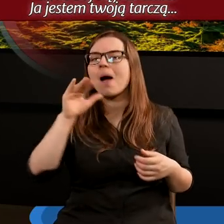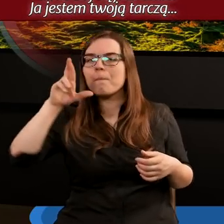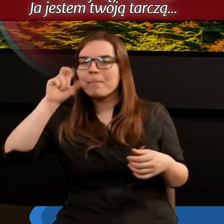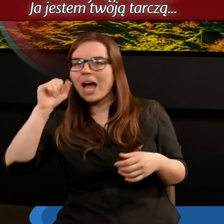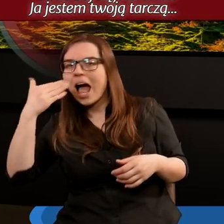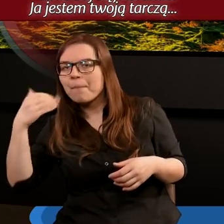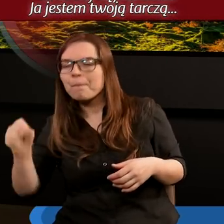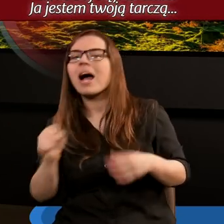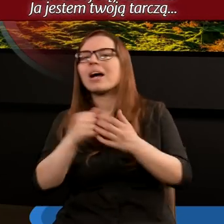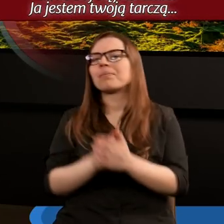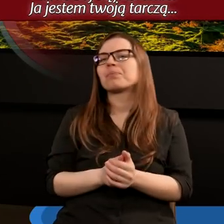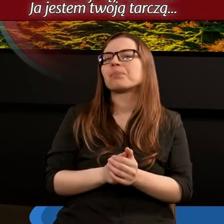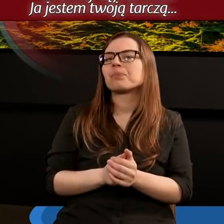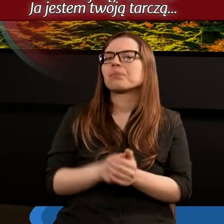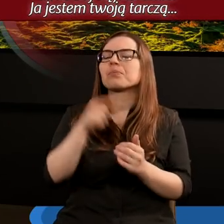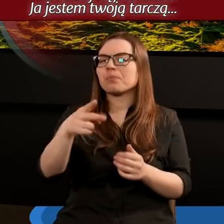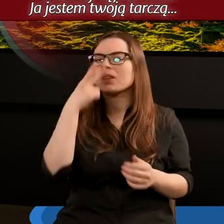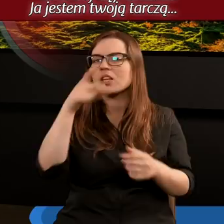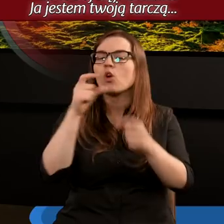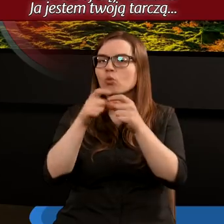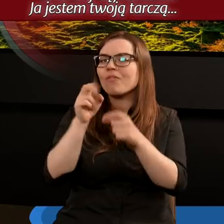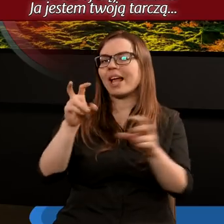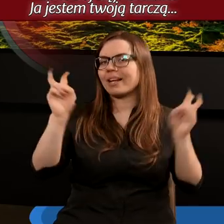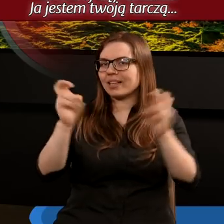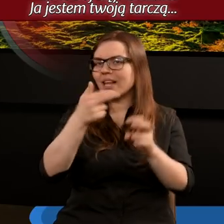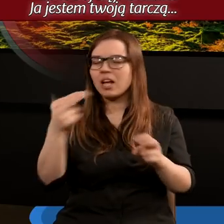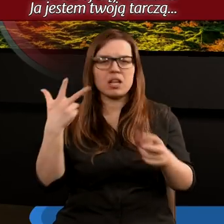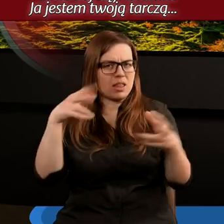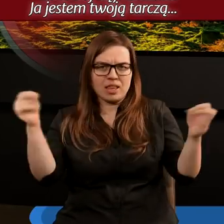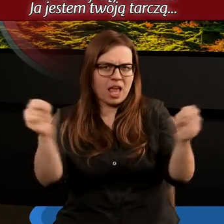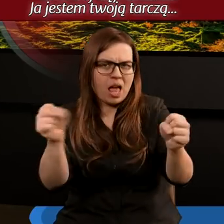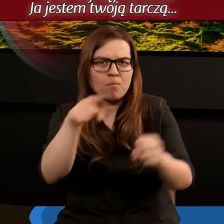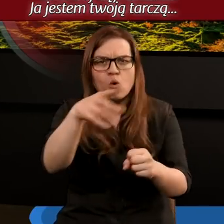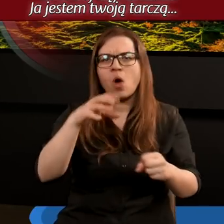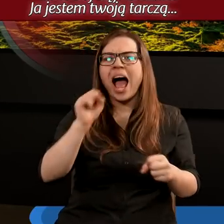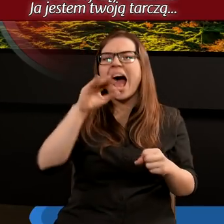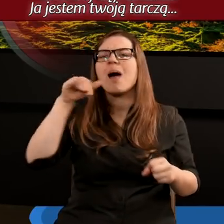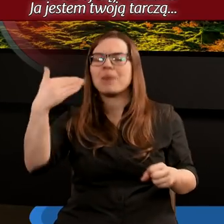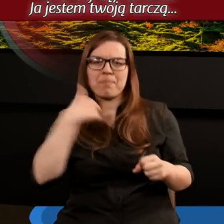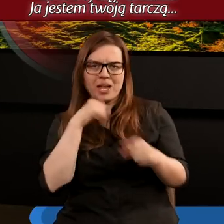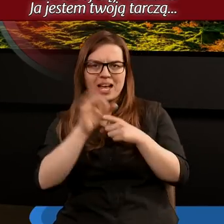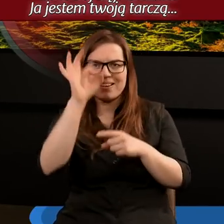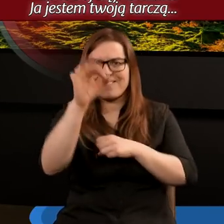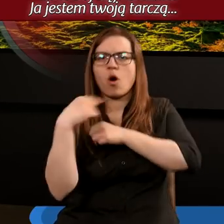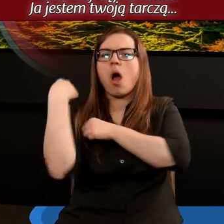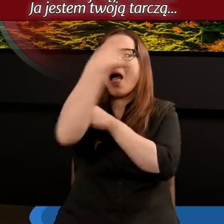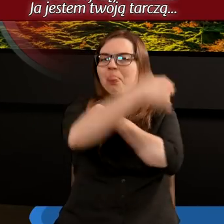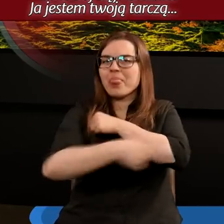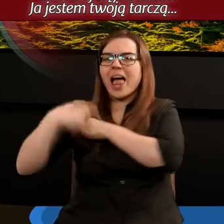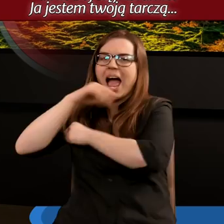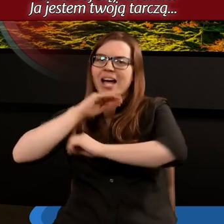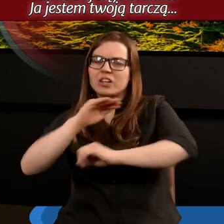tych wydarzeniach Pan skierował do Abrama w widzeniu słowo takiej treści. Nie bój się Abramie. Ja jestem Twoją tarczą.